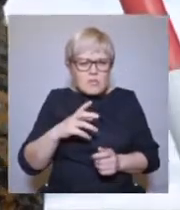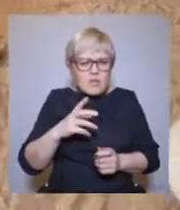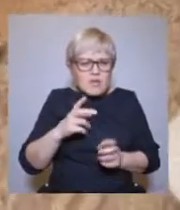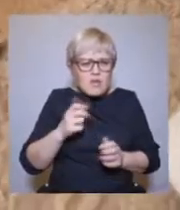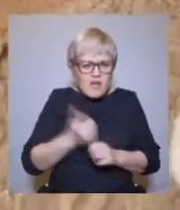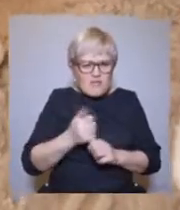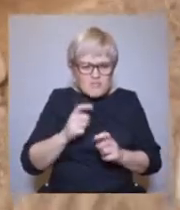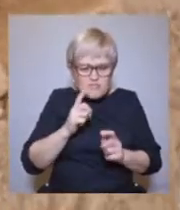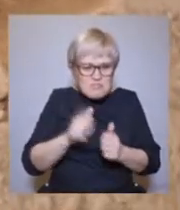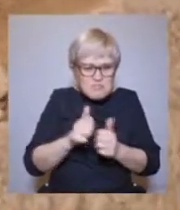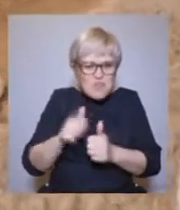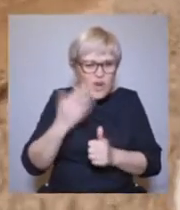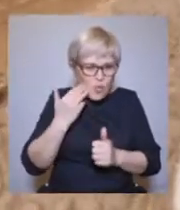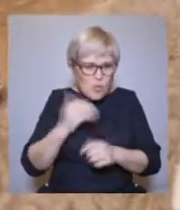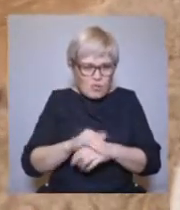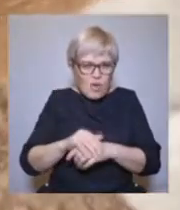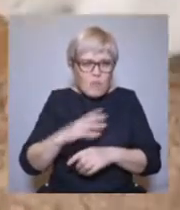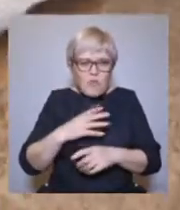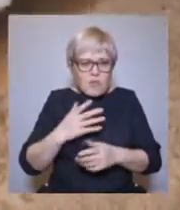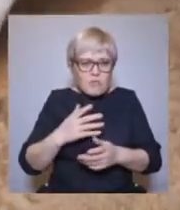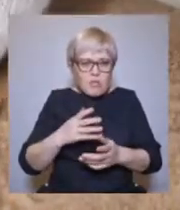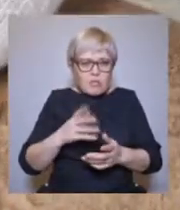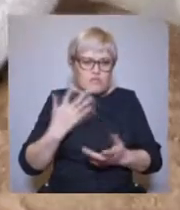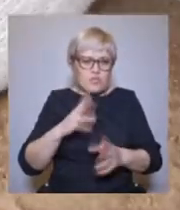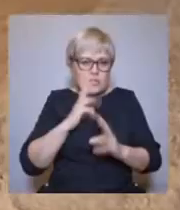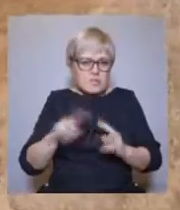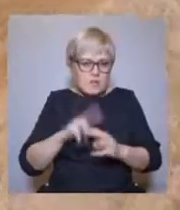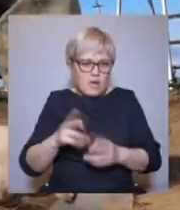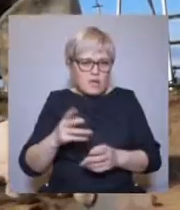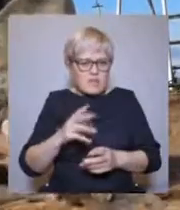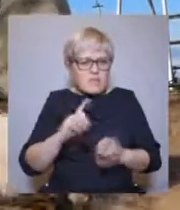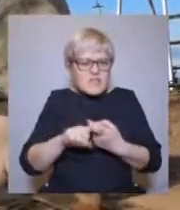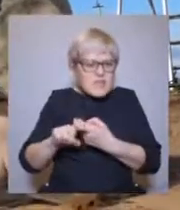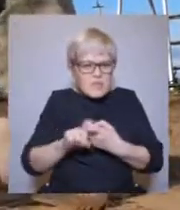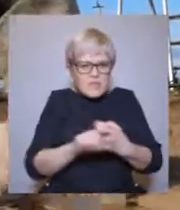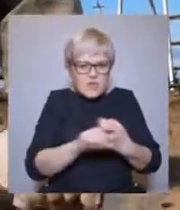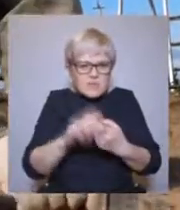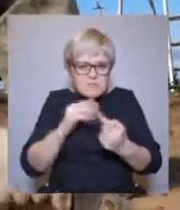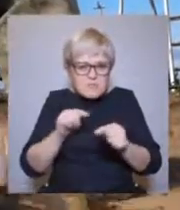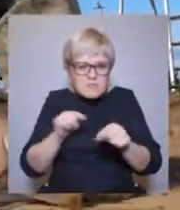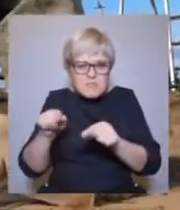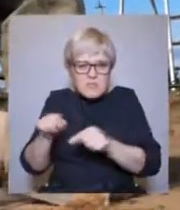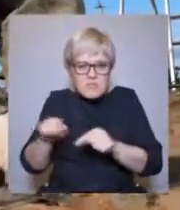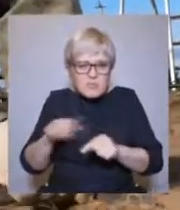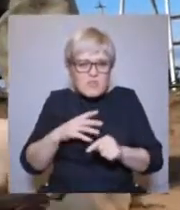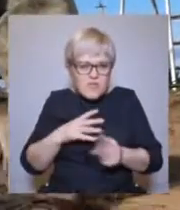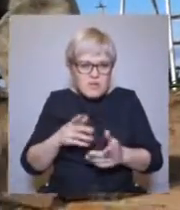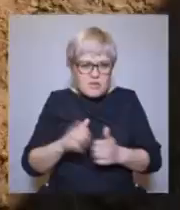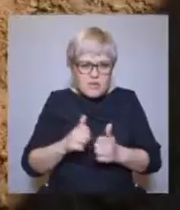Есть ли с ними не работали специалисты в момент обнаружения? Во время находки важно все.